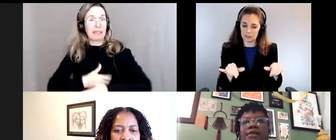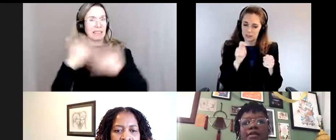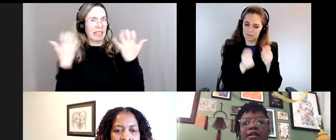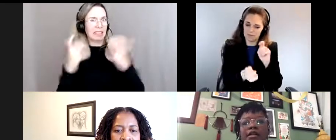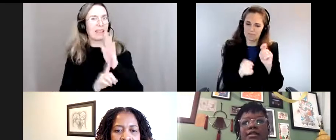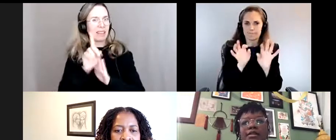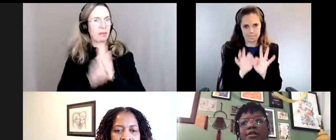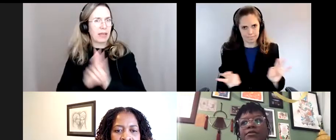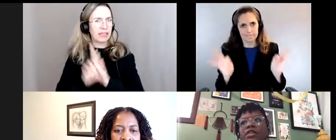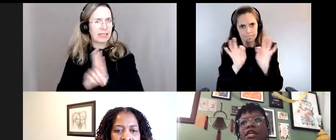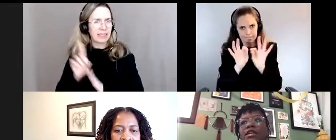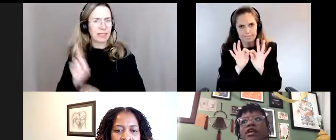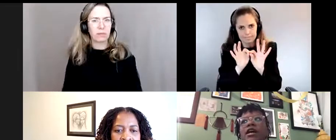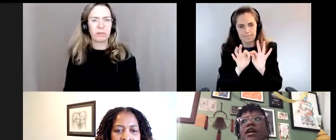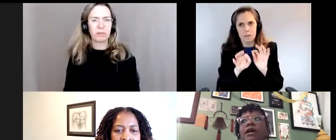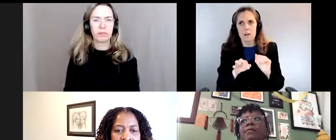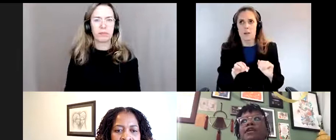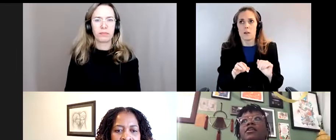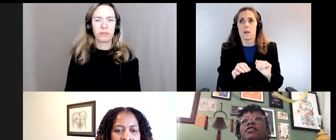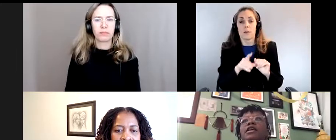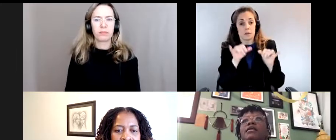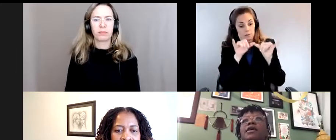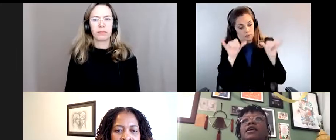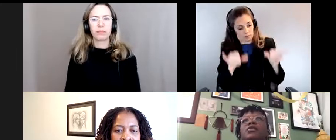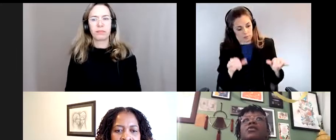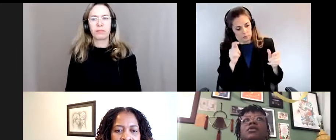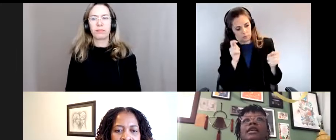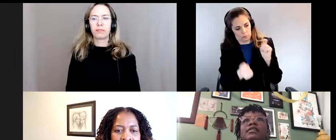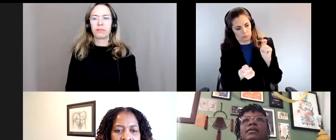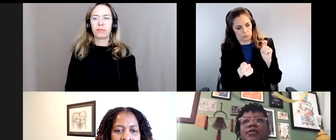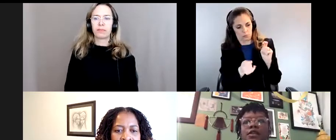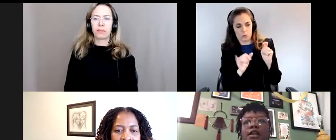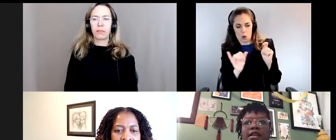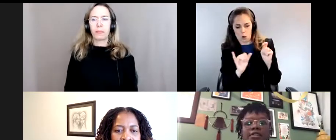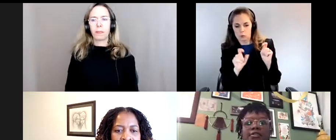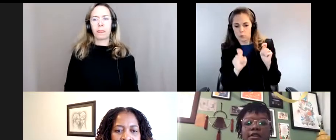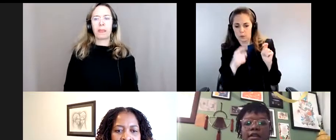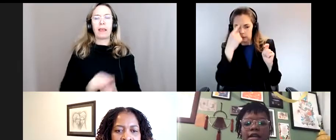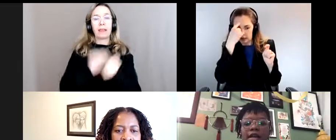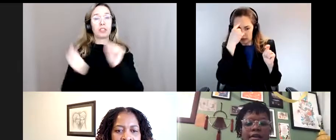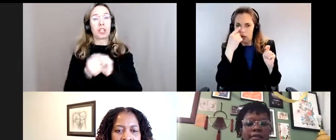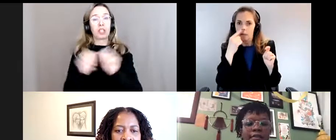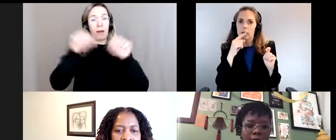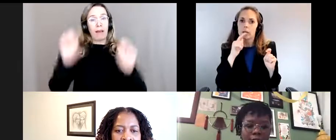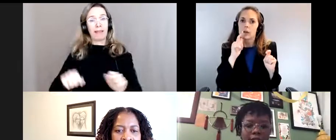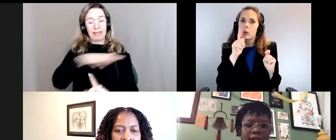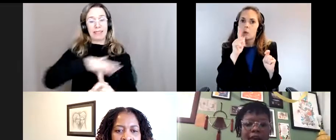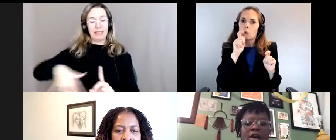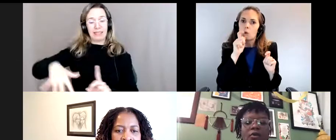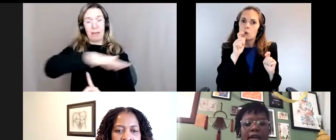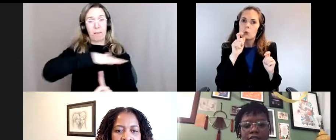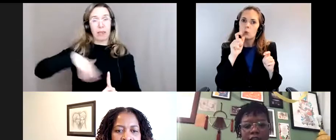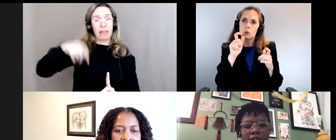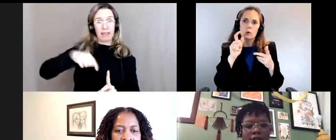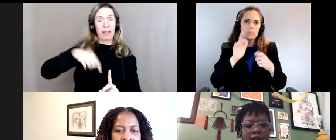Et donc, lorsqu'on pense au système, pardon, au changement systémique, il faut penser, comme je l'ai mentionné plus tôt,